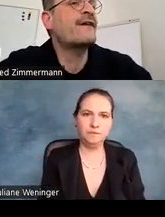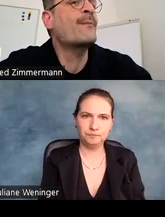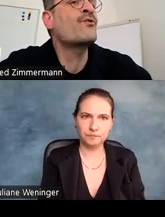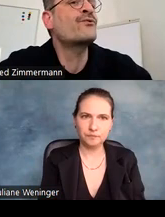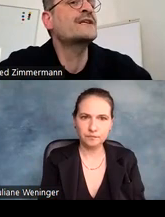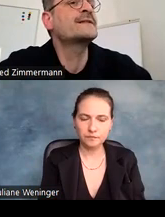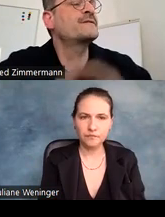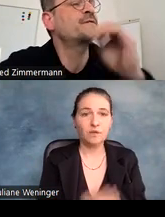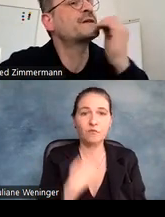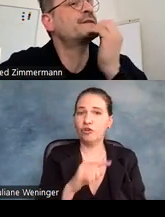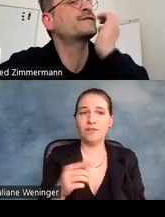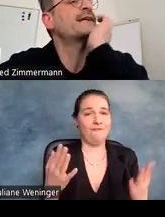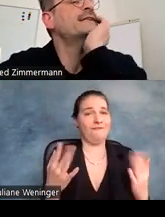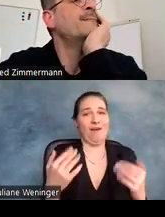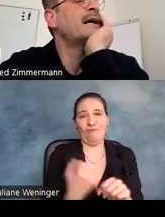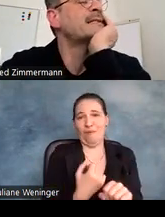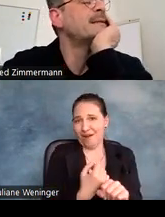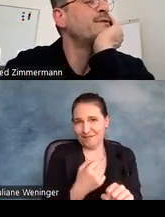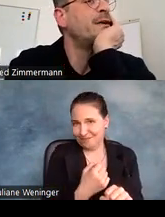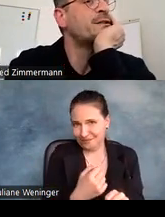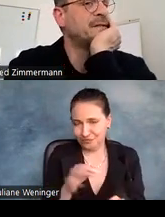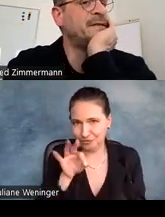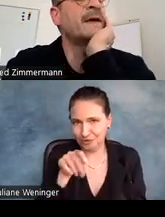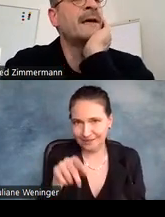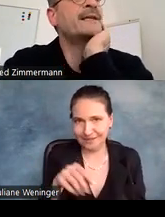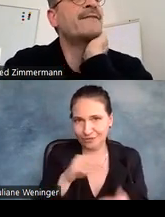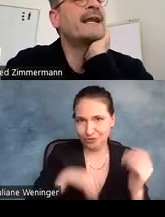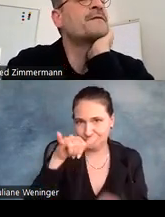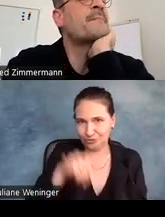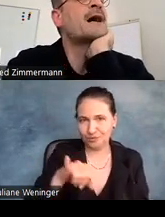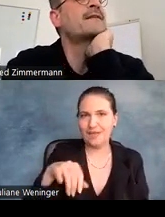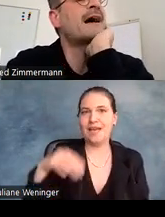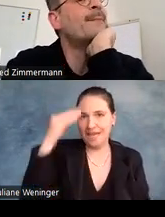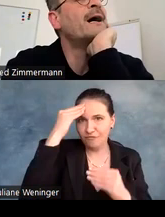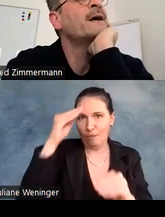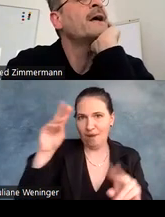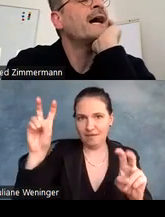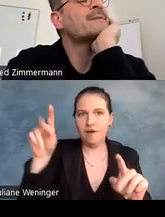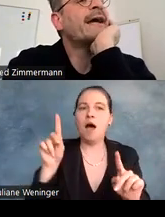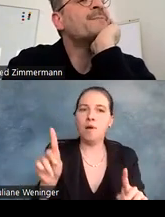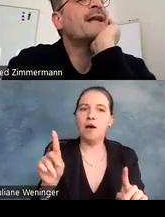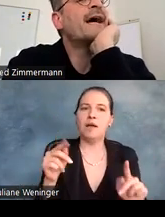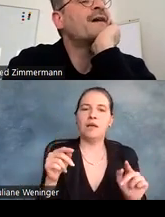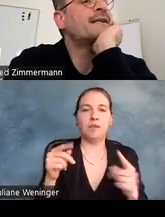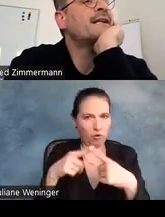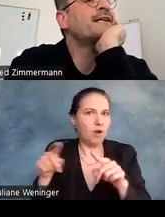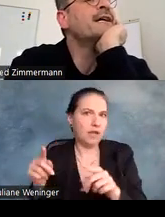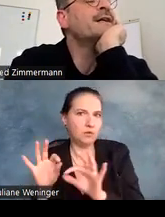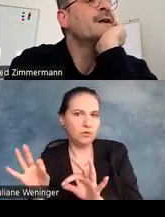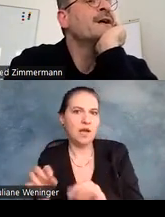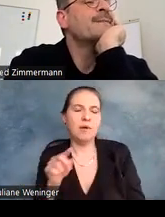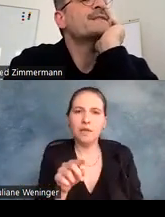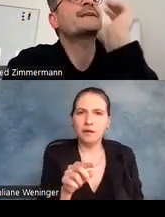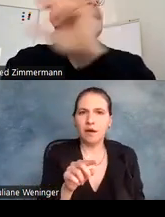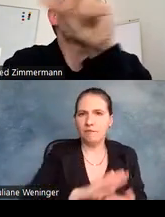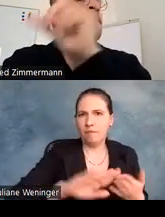keine Werbung für diese Schrift informative machen. Es gibt tolle Schriften mittlerweile auf dem Markt, aber als Beispiel einfach dann hier,